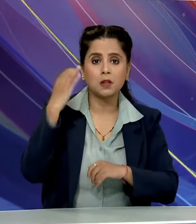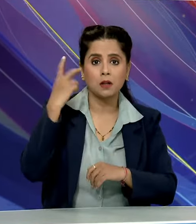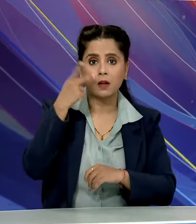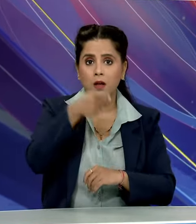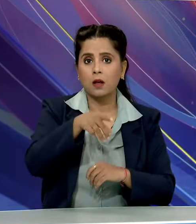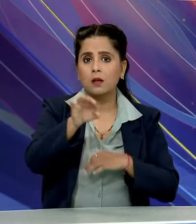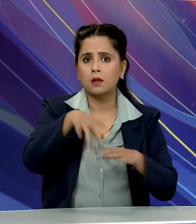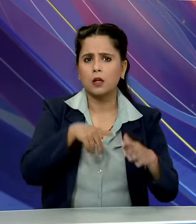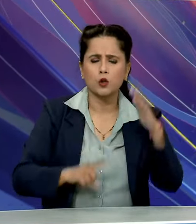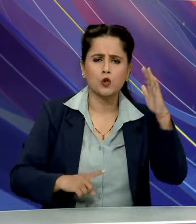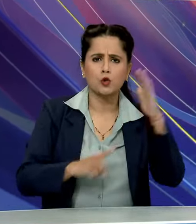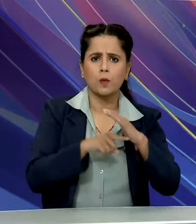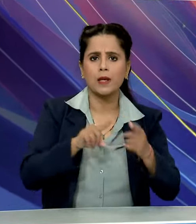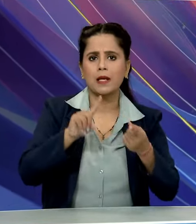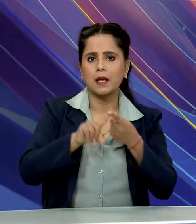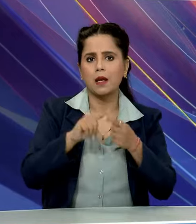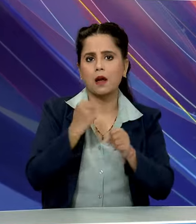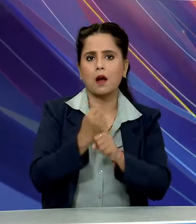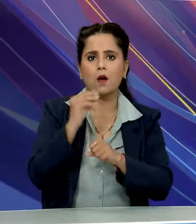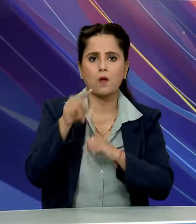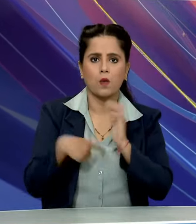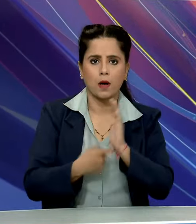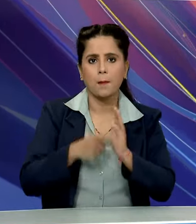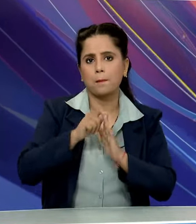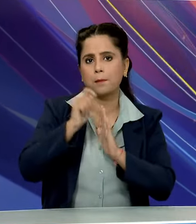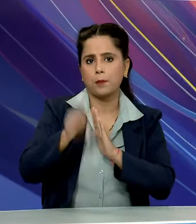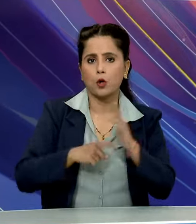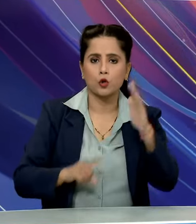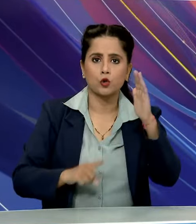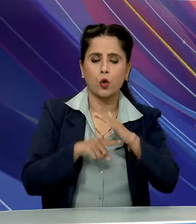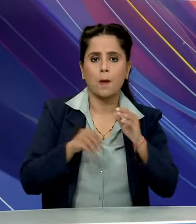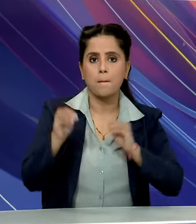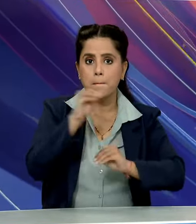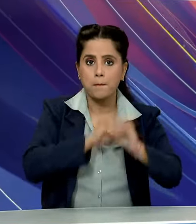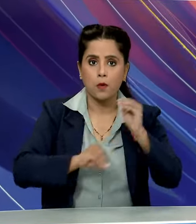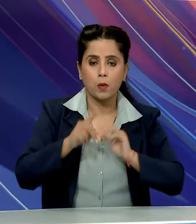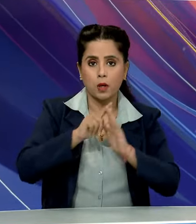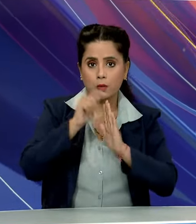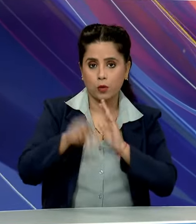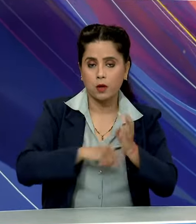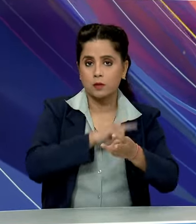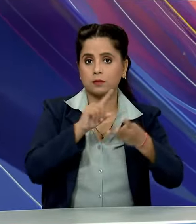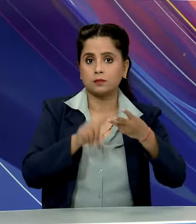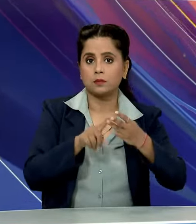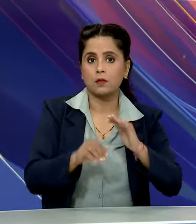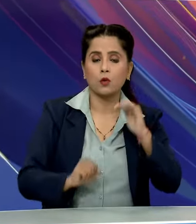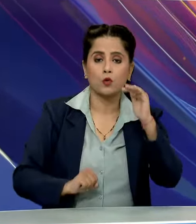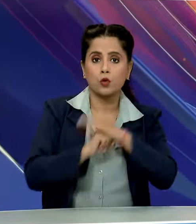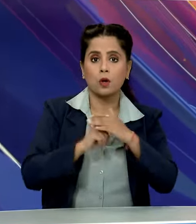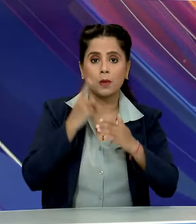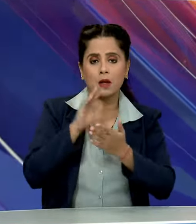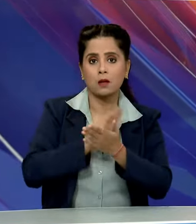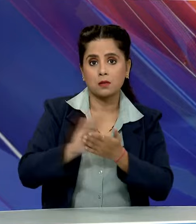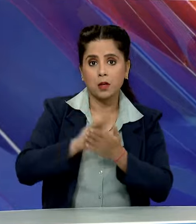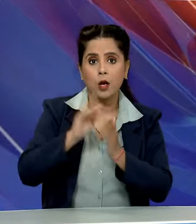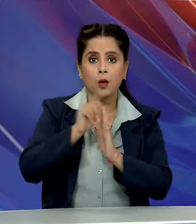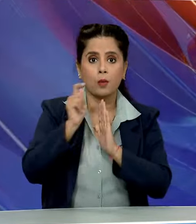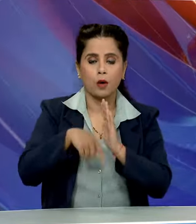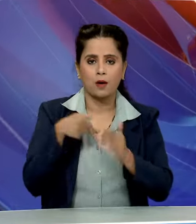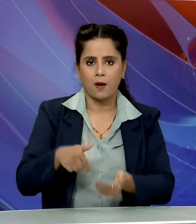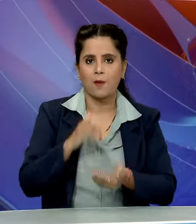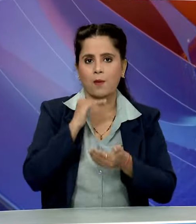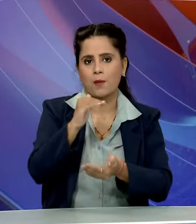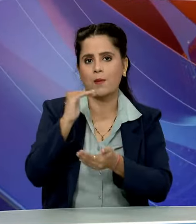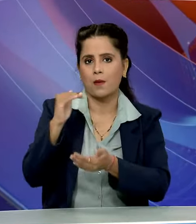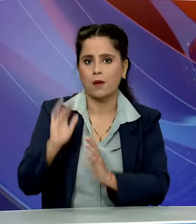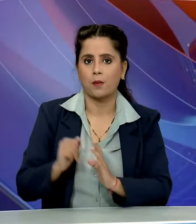शहर को सर्वश्रेष्ट E-Governance Project, सर्वश्रेष्ट Mobility Project और सर्वश्रेष्ट सोचता Project से सम्मानित